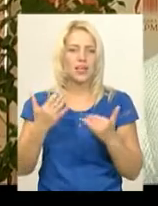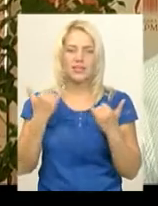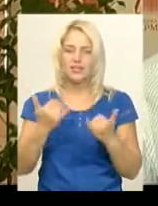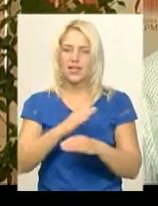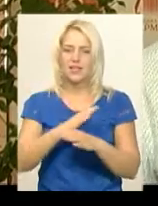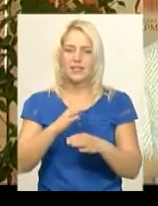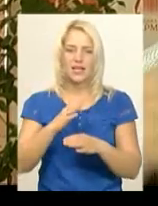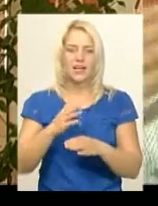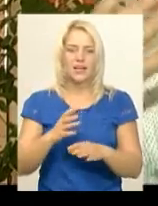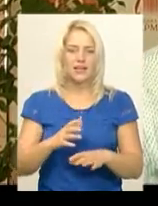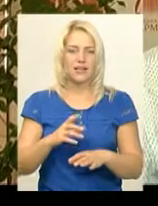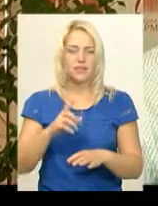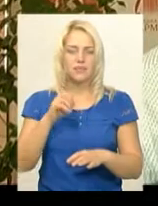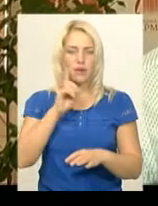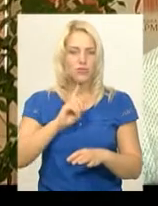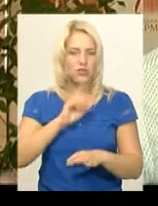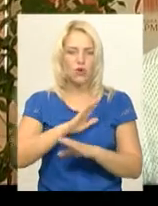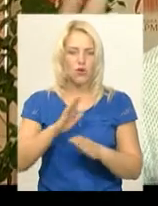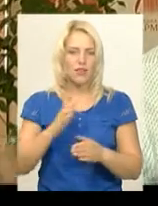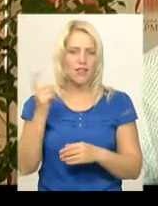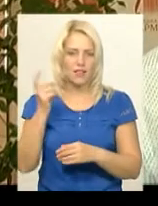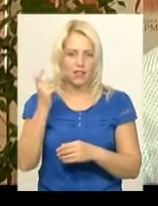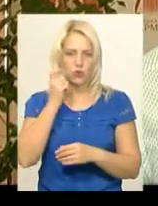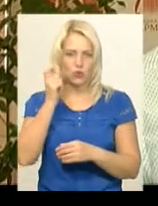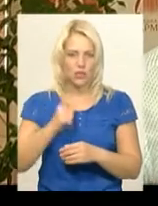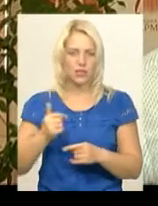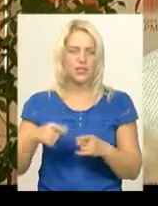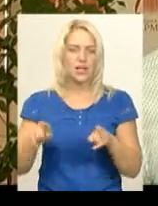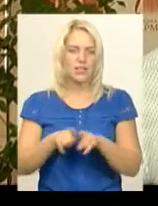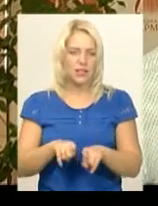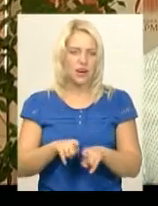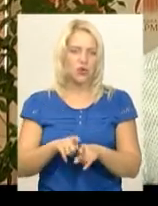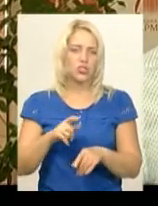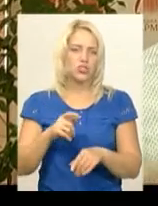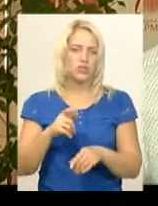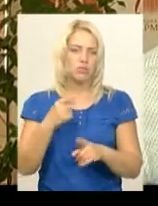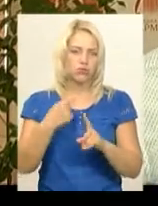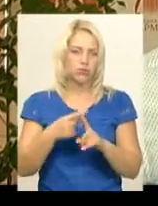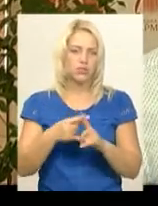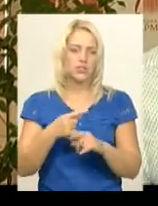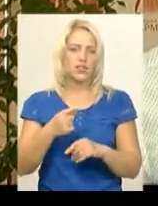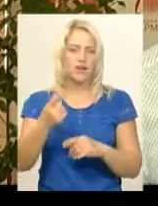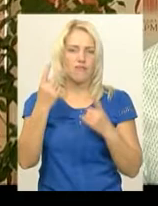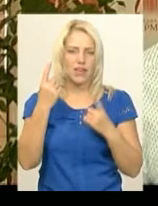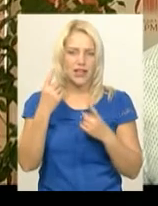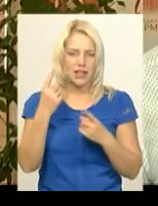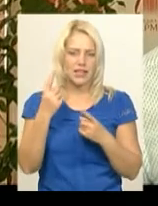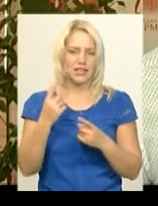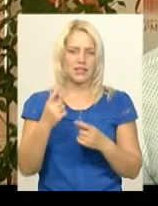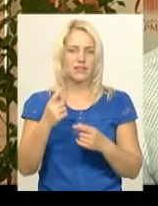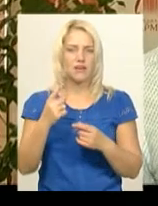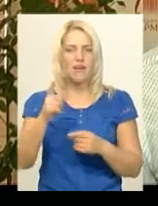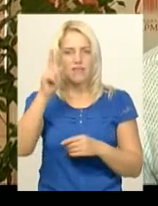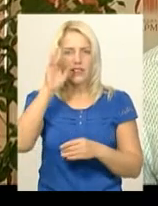належить Україні. Плюс опера про видатного українського гетьмана, громадського діяча, іменем якого назване наше місце.